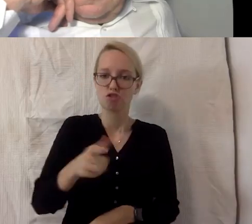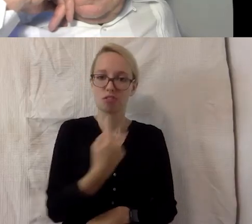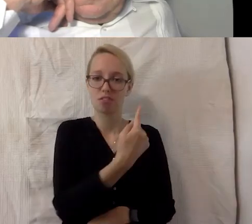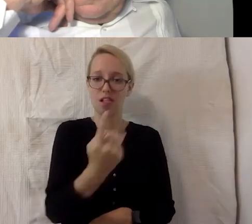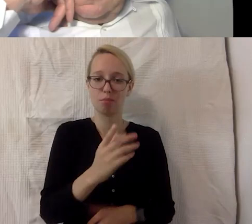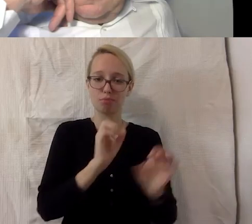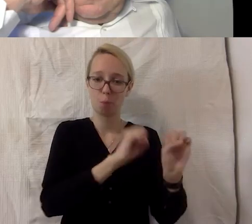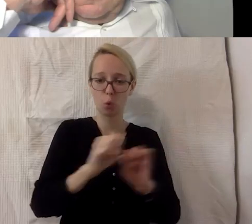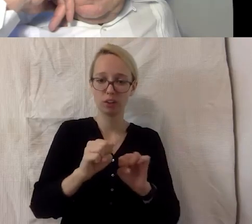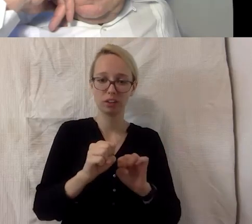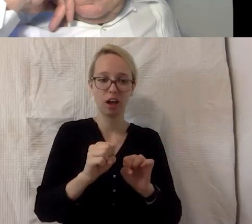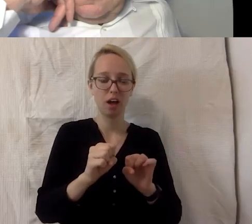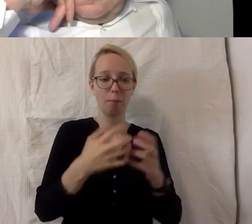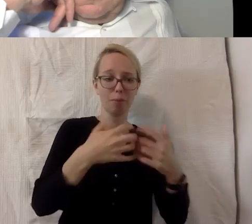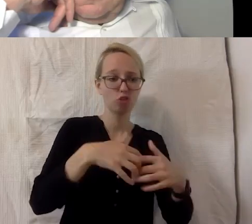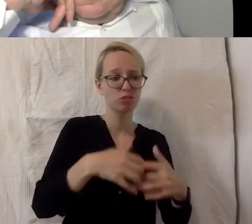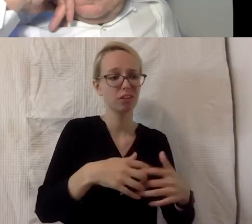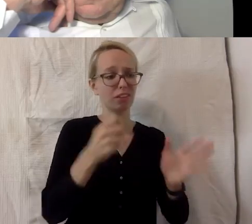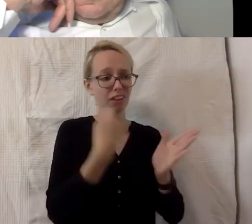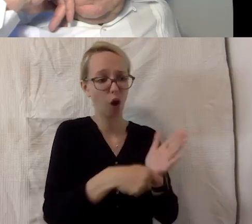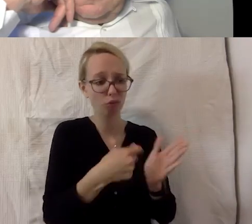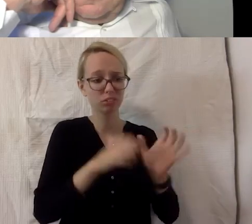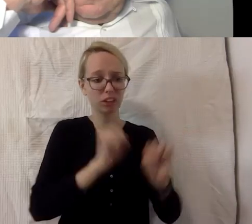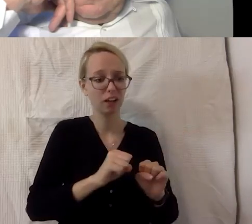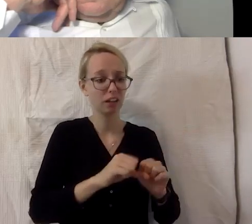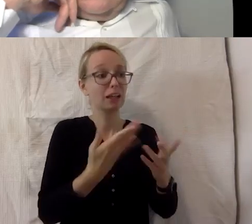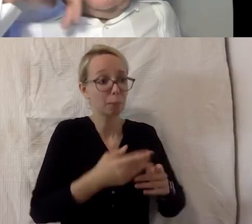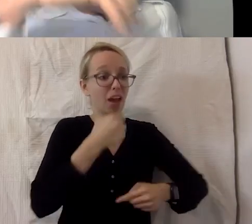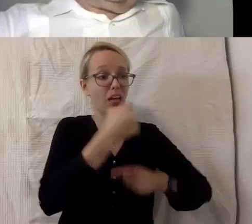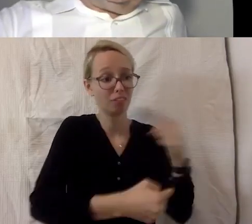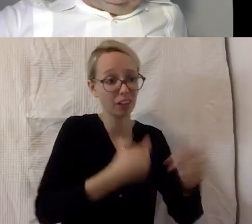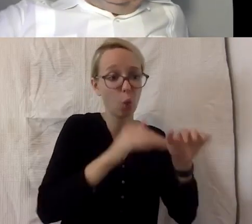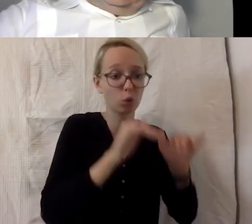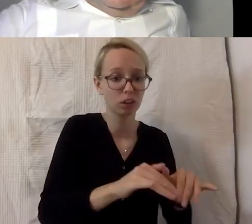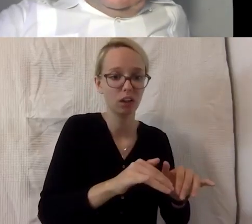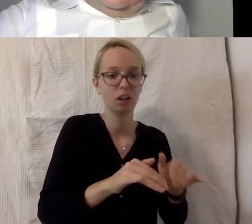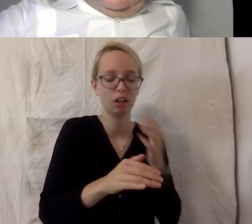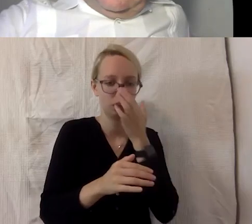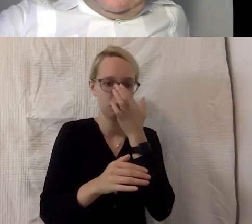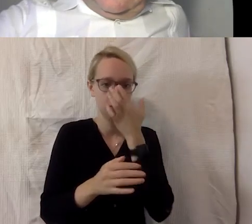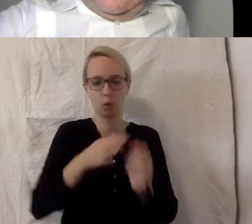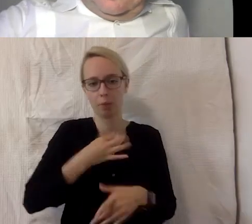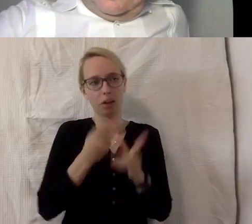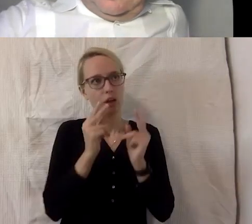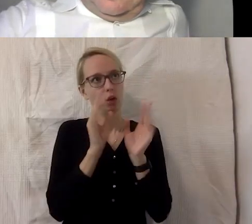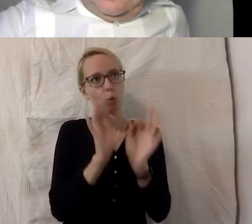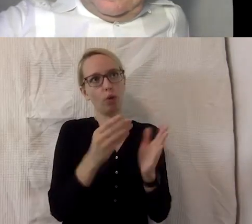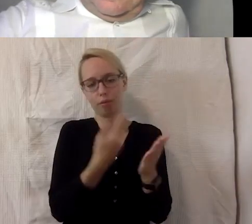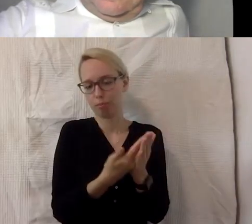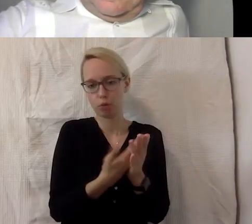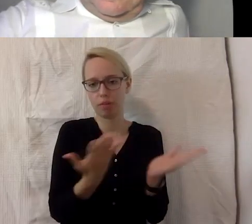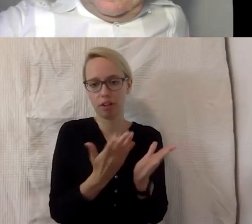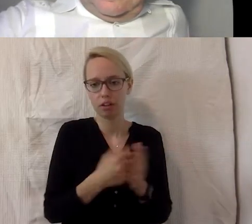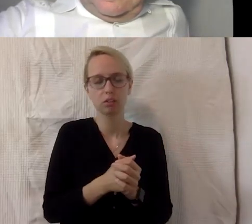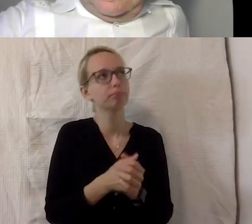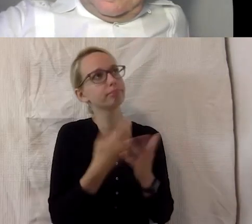Geräte, die für sie nutzbar sind, zu kaufen? Werden die überhaupt entwickelt? Also ein gutes Beispiel für mich ist immer sowas